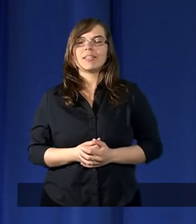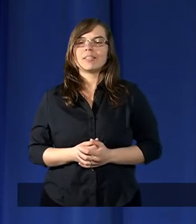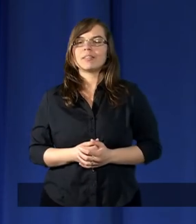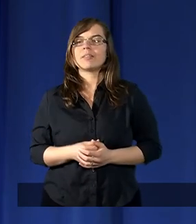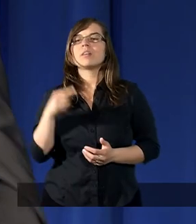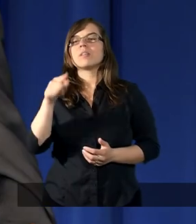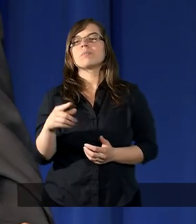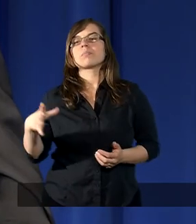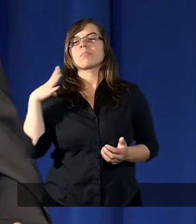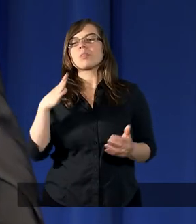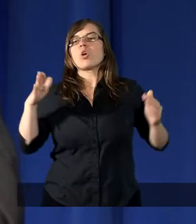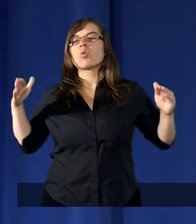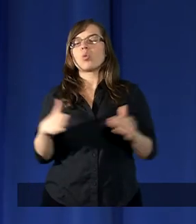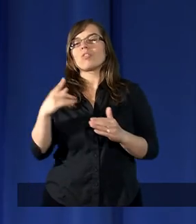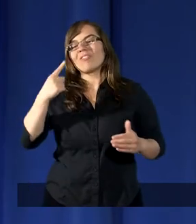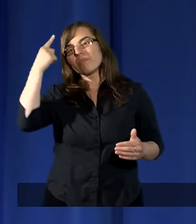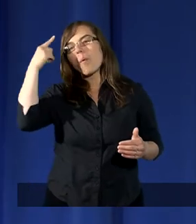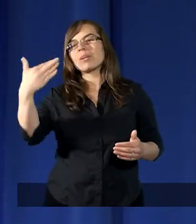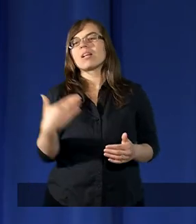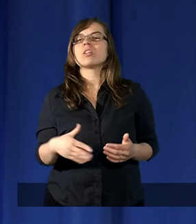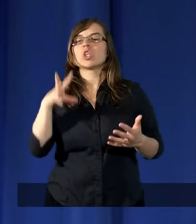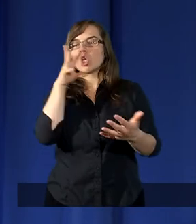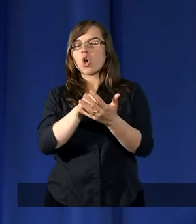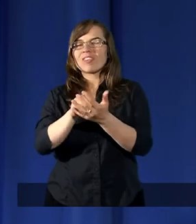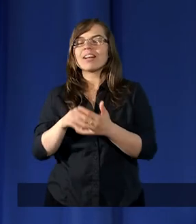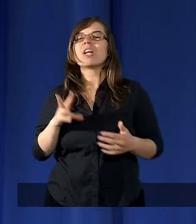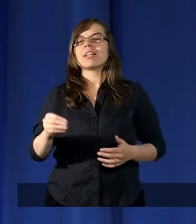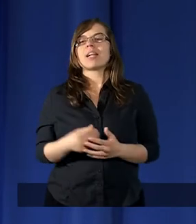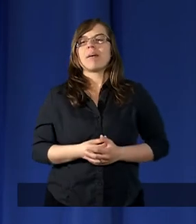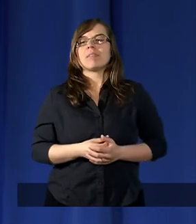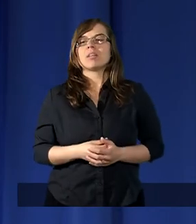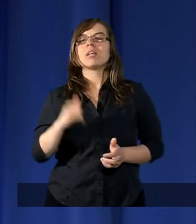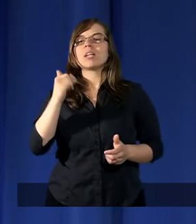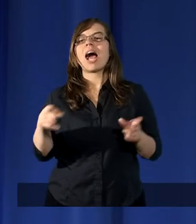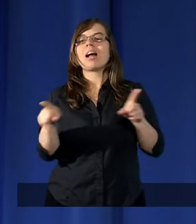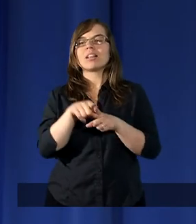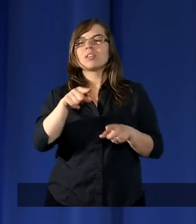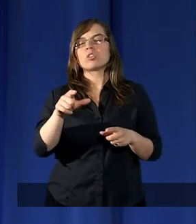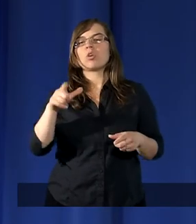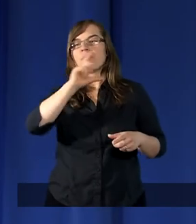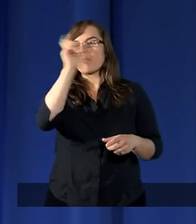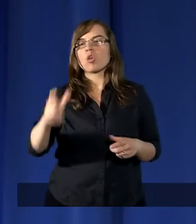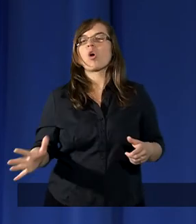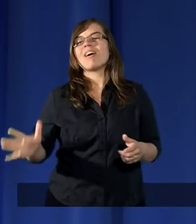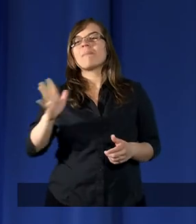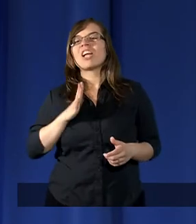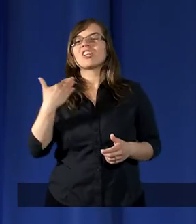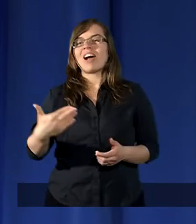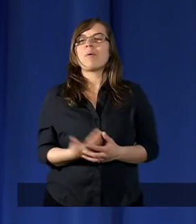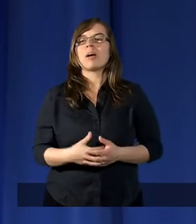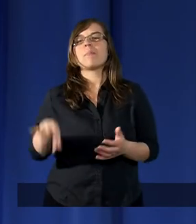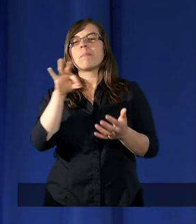Pozwolicie, ja króciutko wspomnę doświadczenie, jakie też tu w Podkowie przeżywałem.